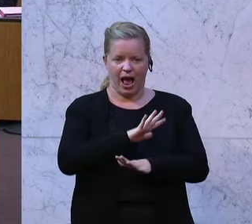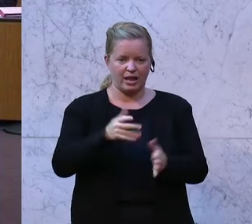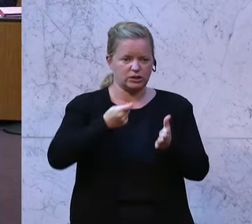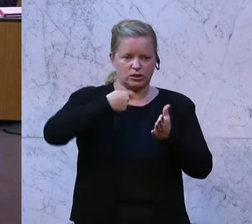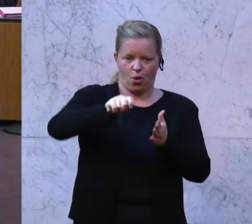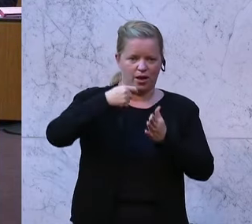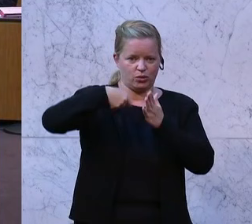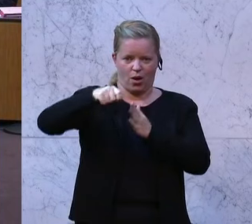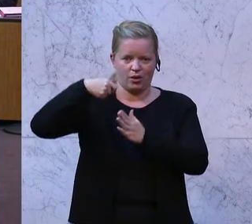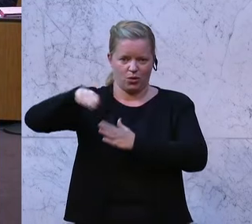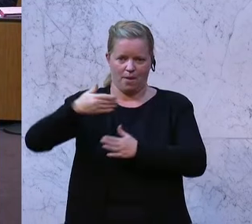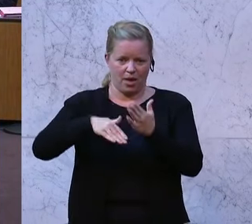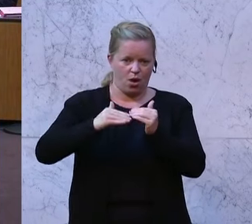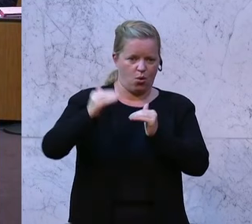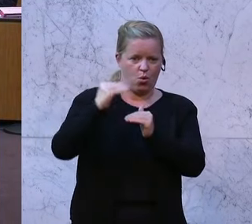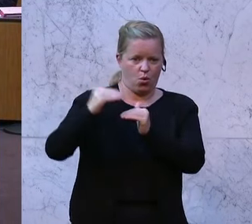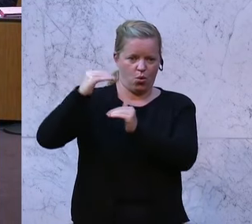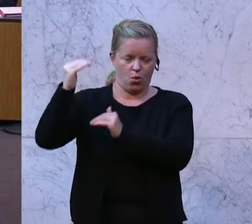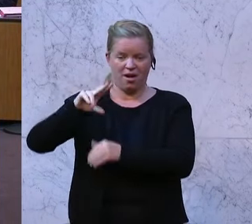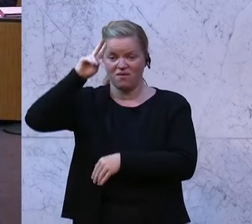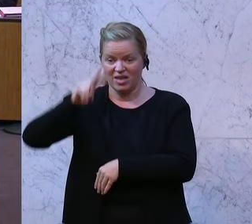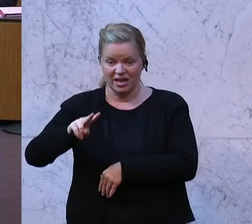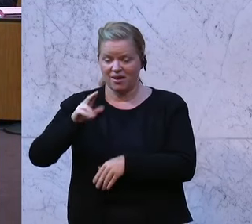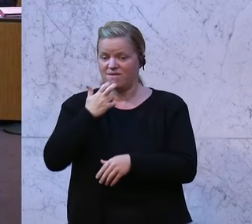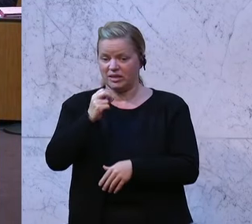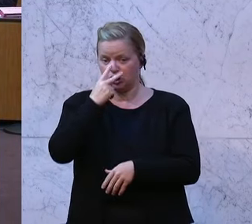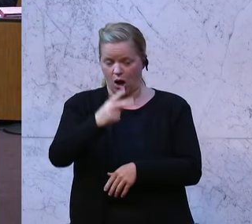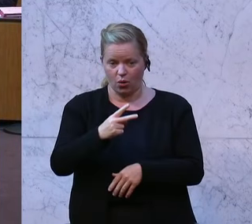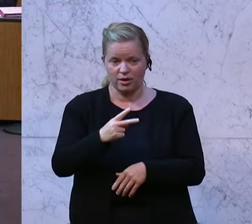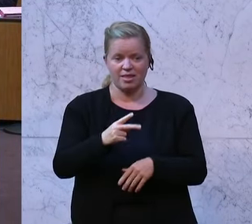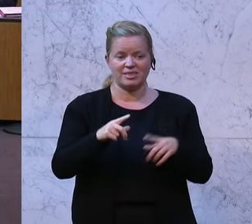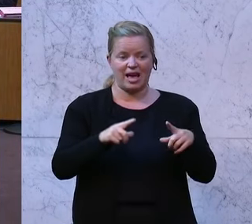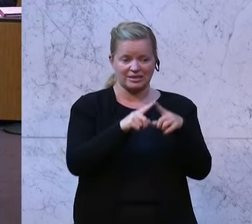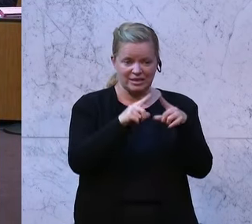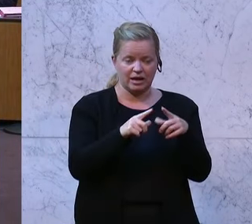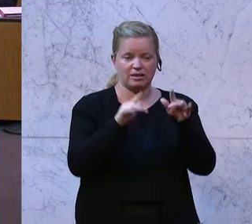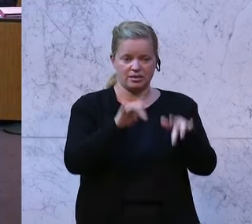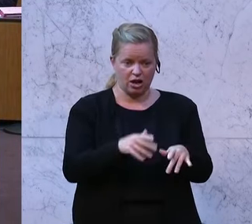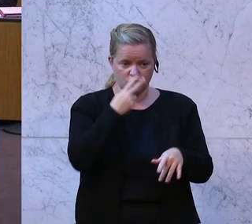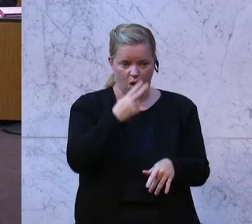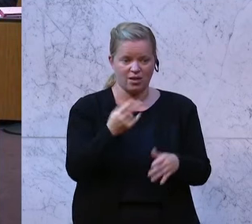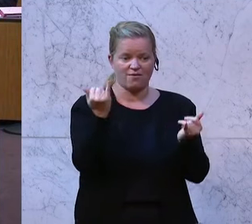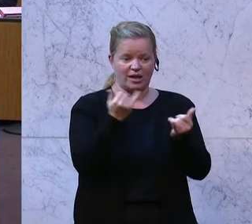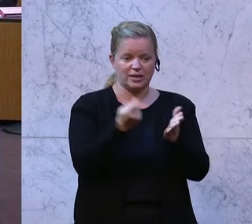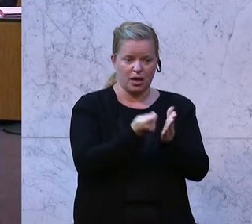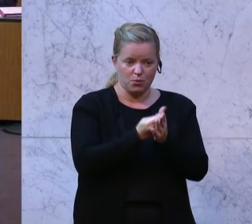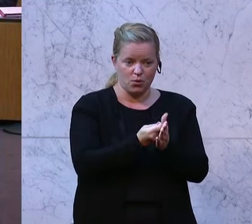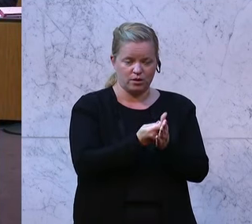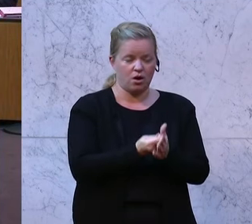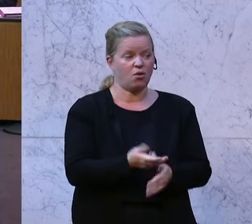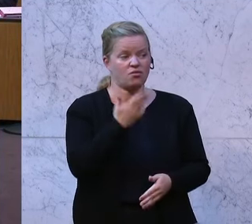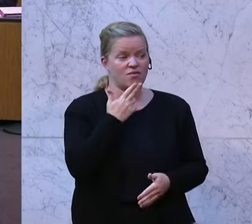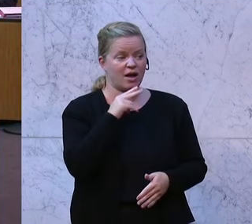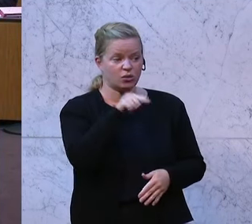was es zu erhöhen gibt. Und wenn Sie nicht nach Wien schauen wollen, dann schauen Sie nach Dreiskirchen. Selbst da haben Sie die Wassergebühren erhöht. Und da, wissen Sie, wer da Bürgermeister ist, ein